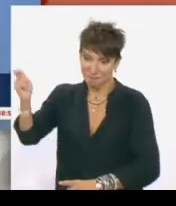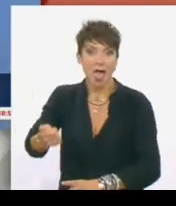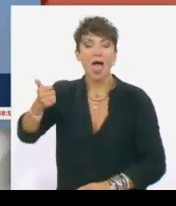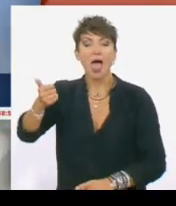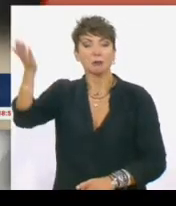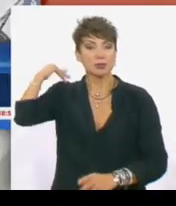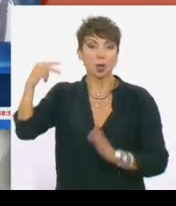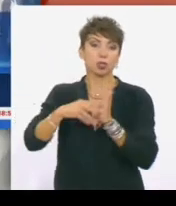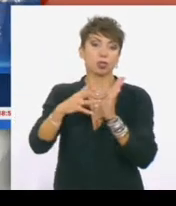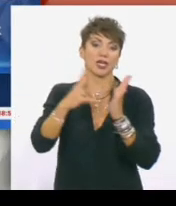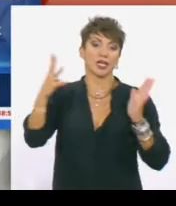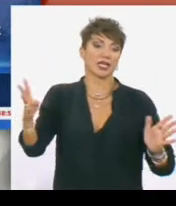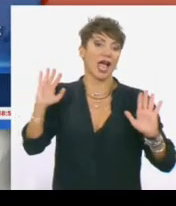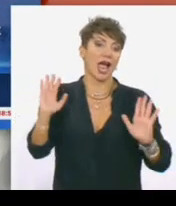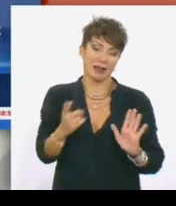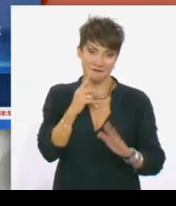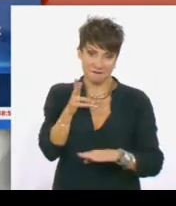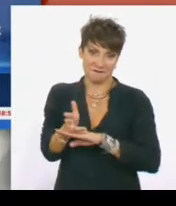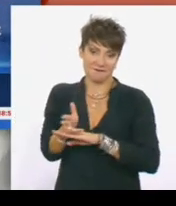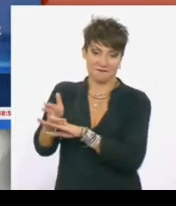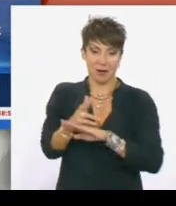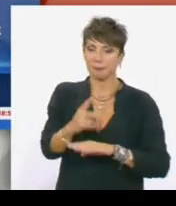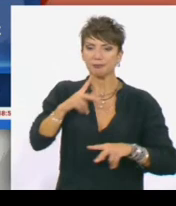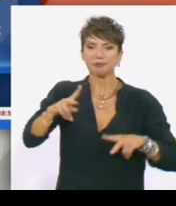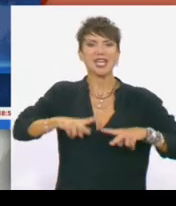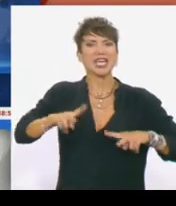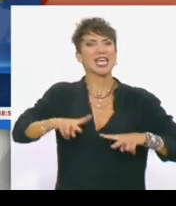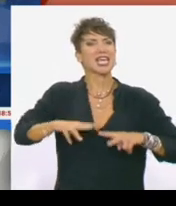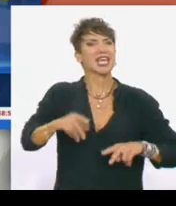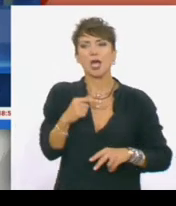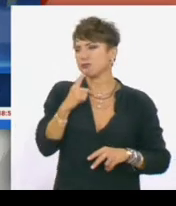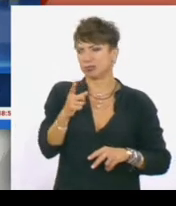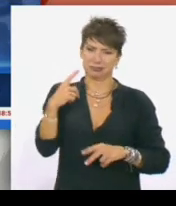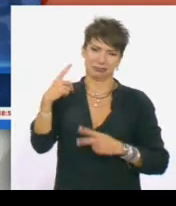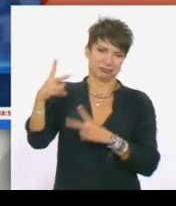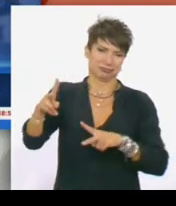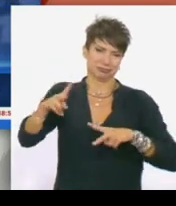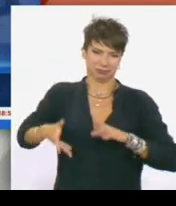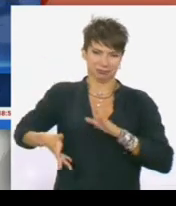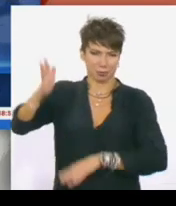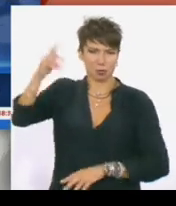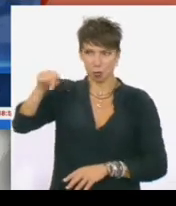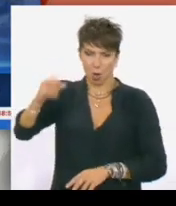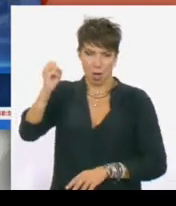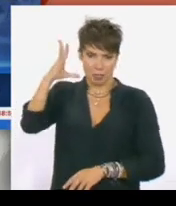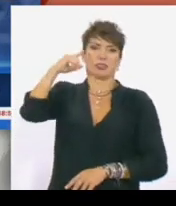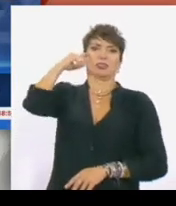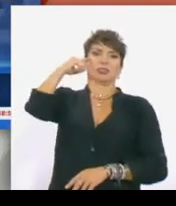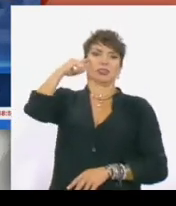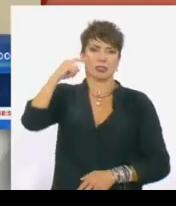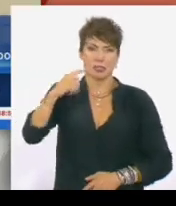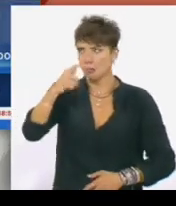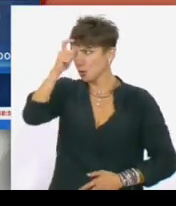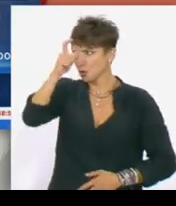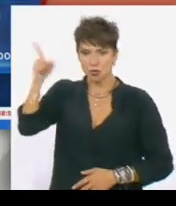2019. Υπουργοί της κυβέρνησης Μητσοτάκη κάνουν πολιτική με μπαγιάτικα βίντεο, ενθυμούμενοι κατόπιν εορτής στις πρακτικές της